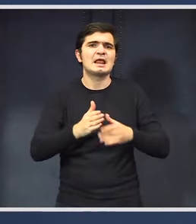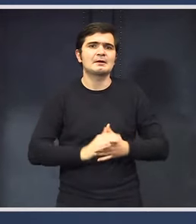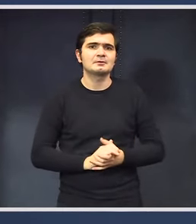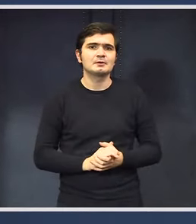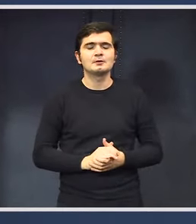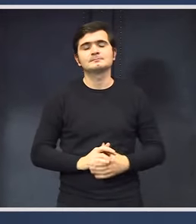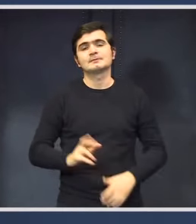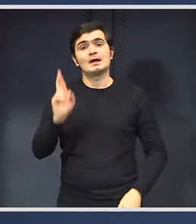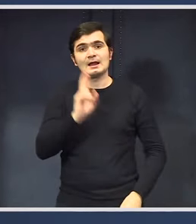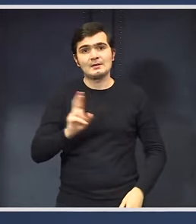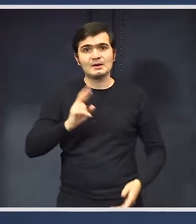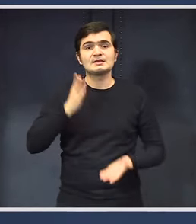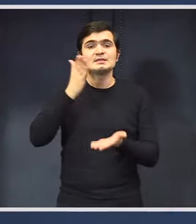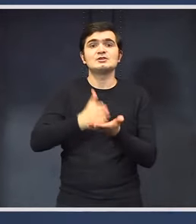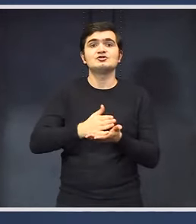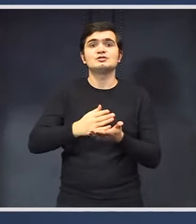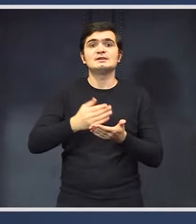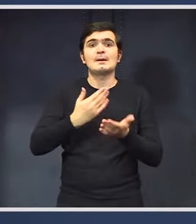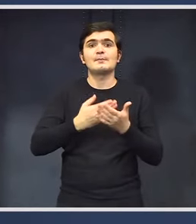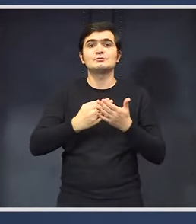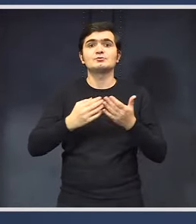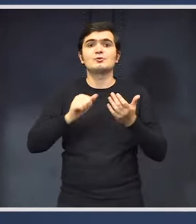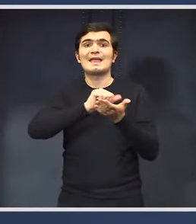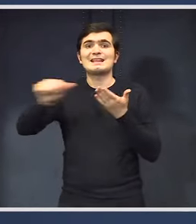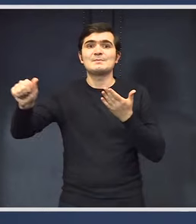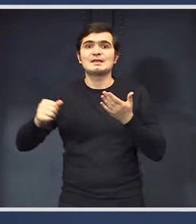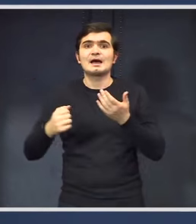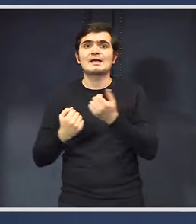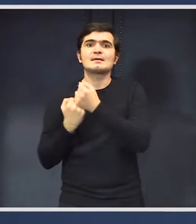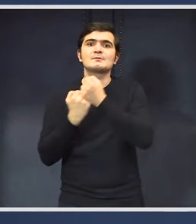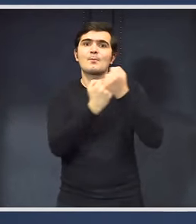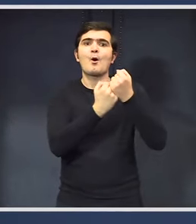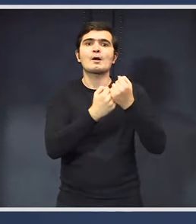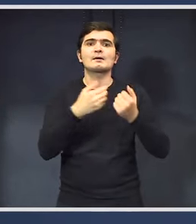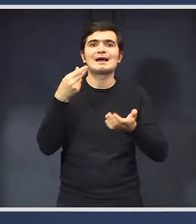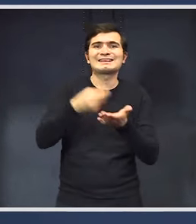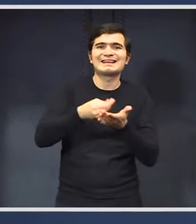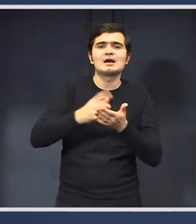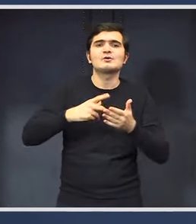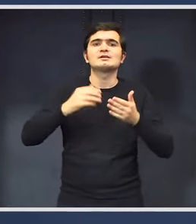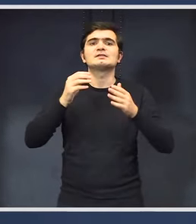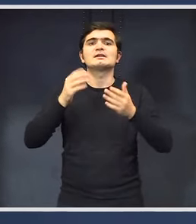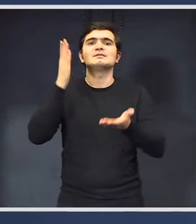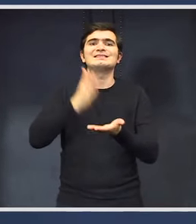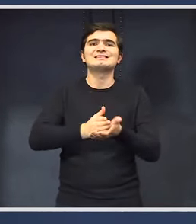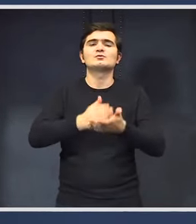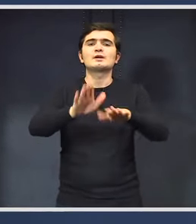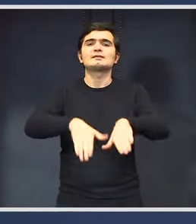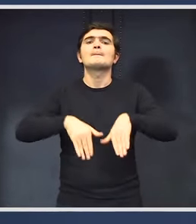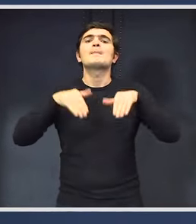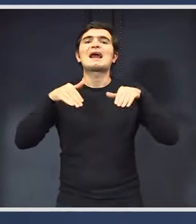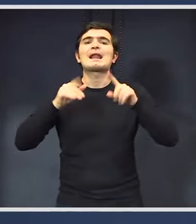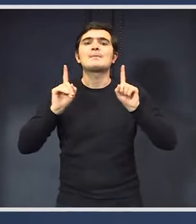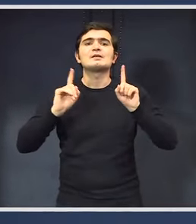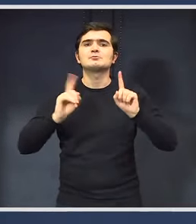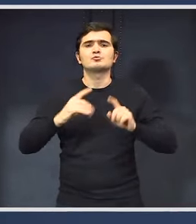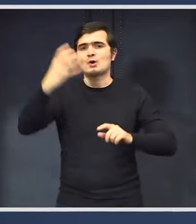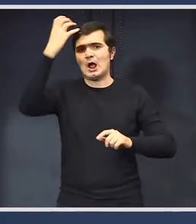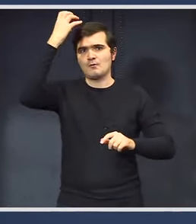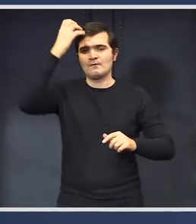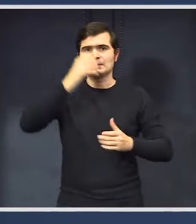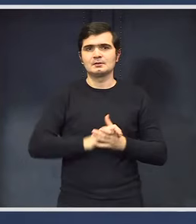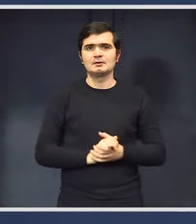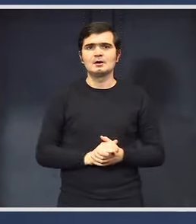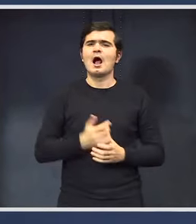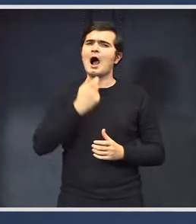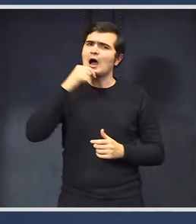Eu repet, decizia va fi în Parlamentul României, dar anul acesta va fi o lege a salarizării va fi din nou